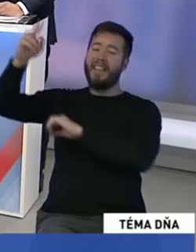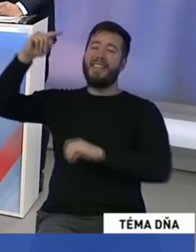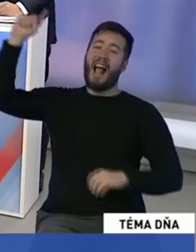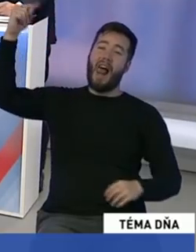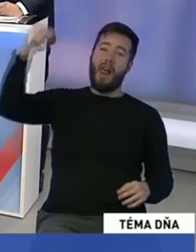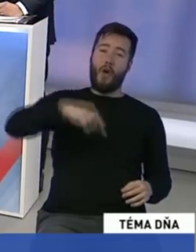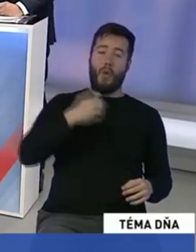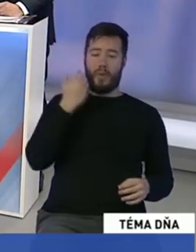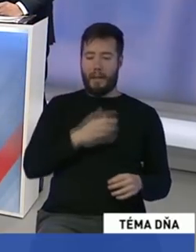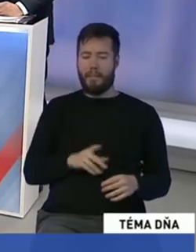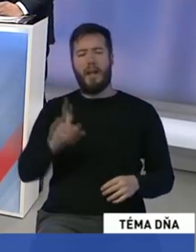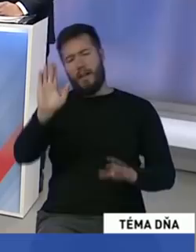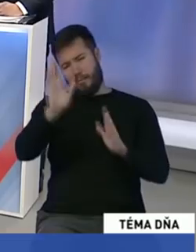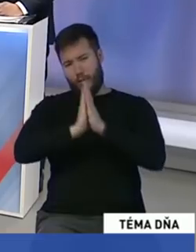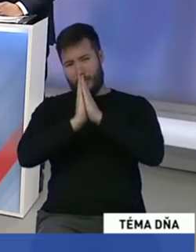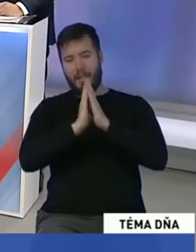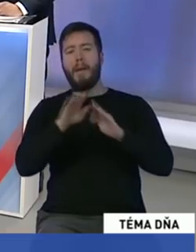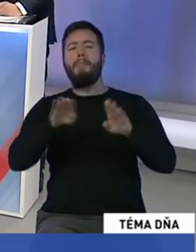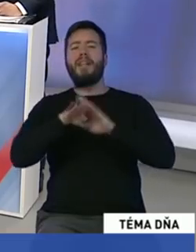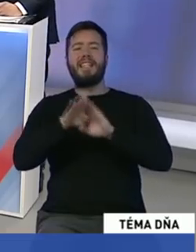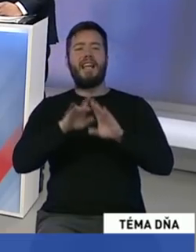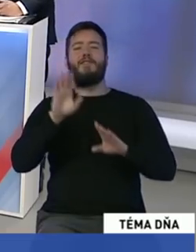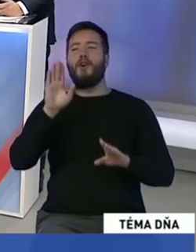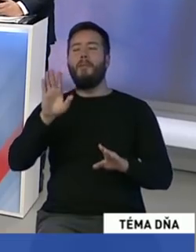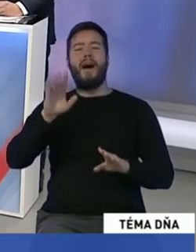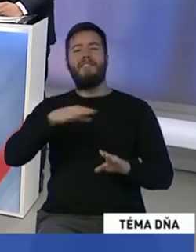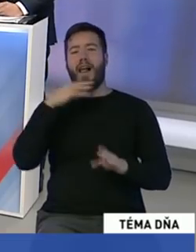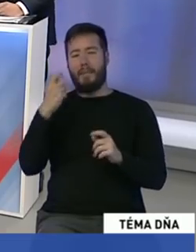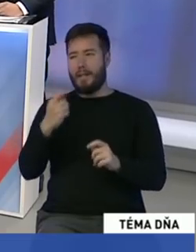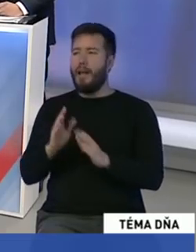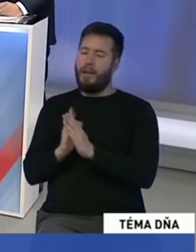postávok v vašich účtoch a veľmi dobre vie. Nechážte mi do rečí.